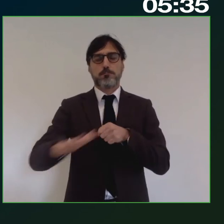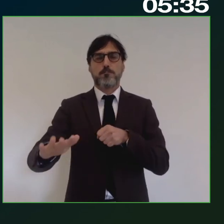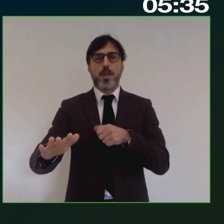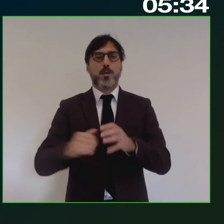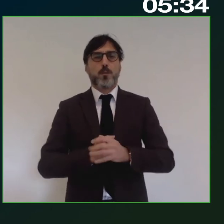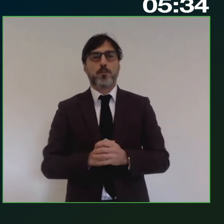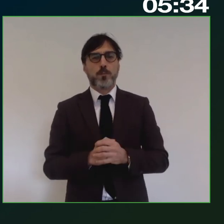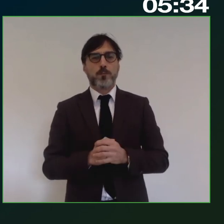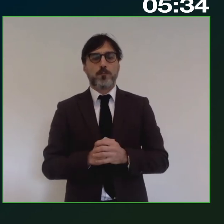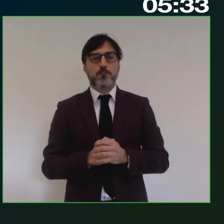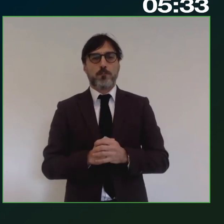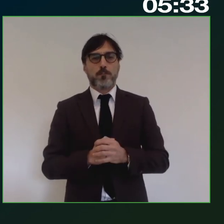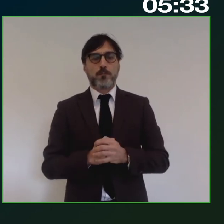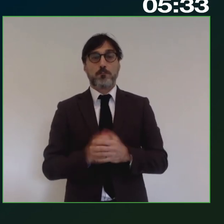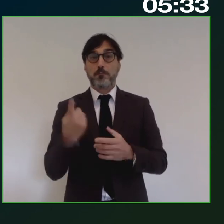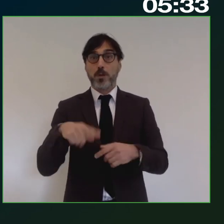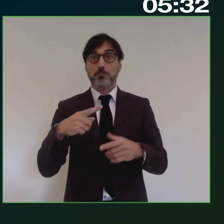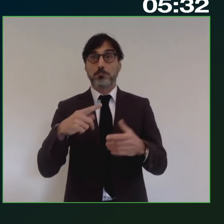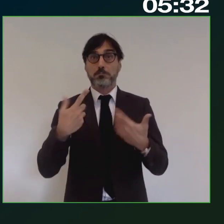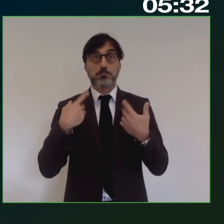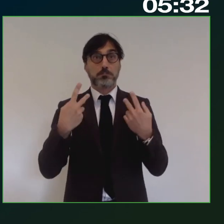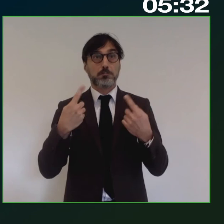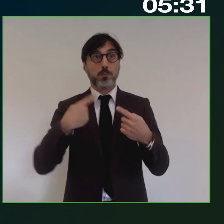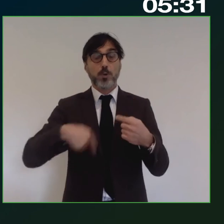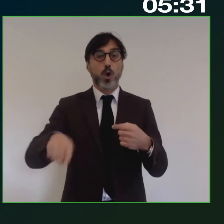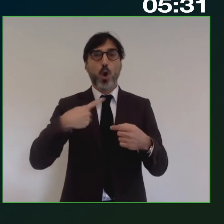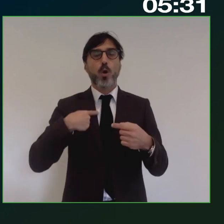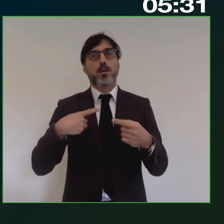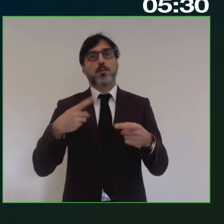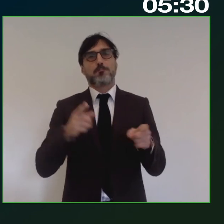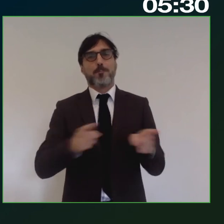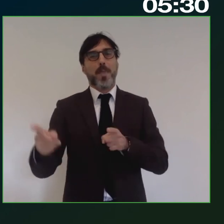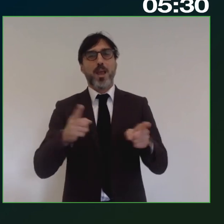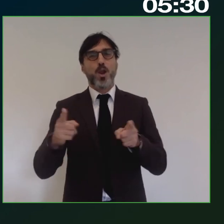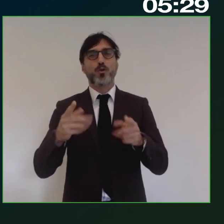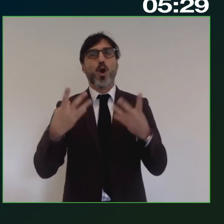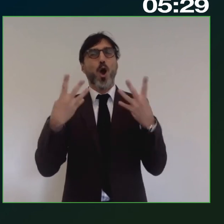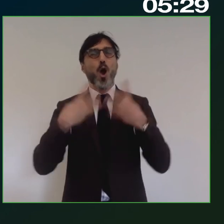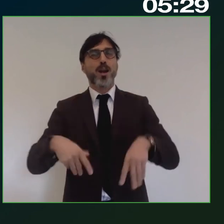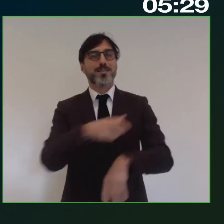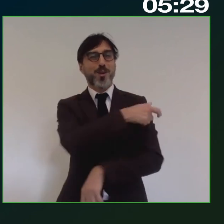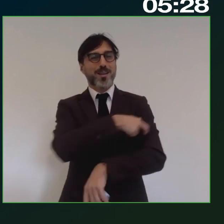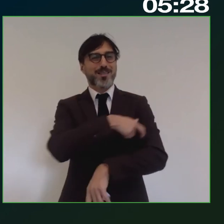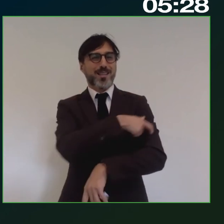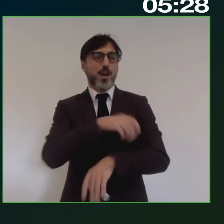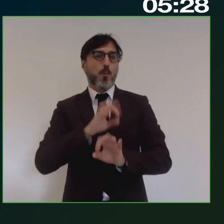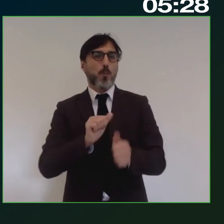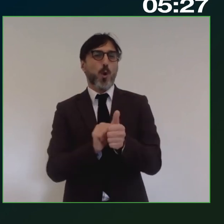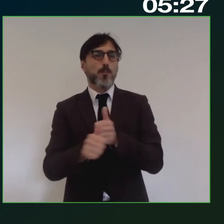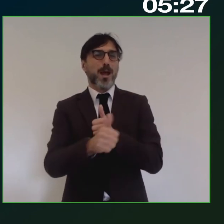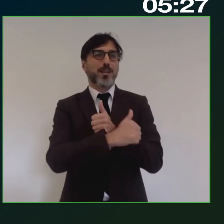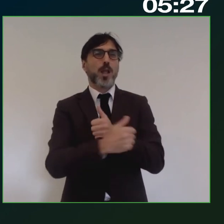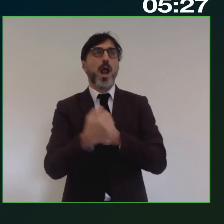assoluta. Per quel che ci riguarda, questo è il tempo anche per le organizzazioni sindacali che fanno parte a pieno titolo del partenariato